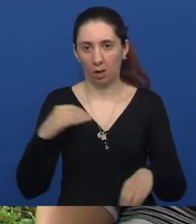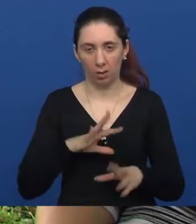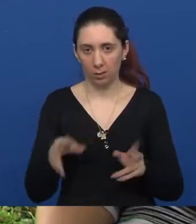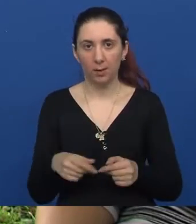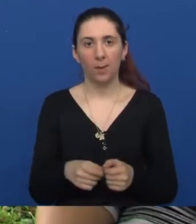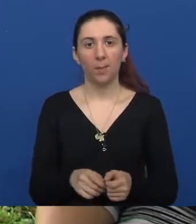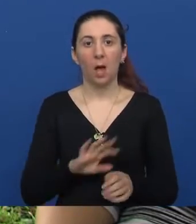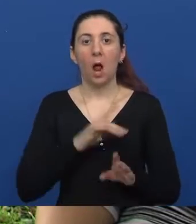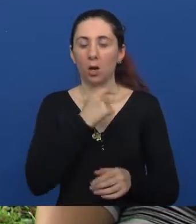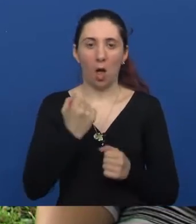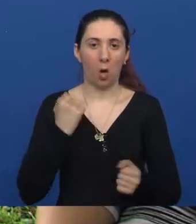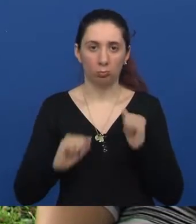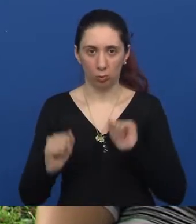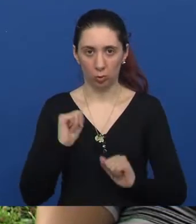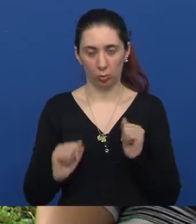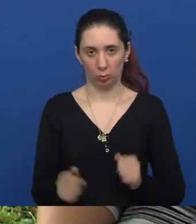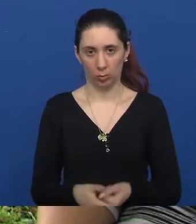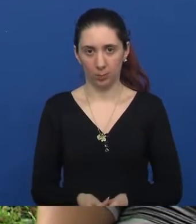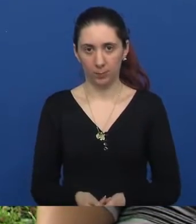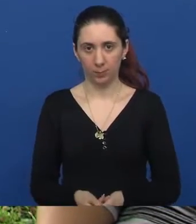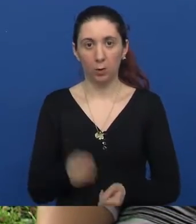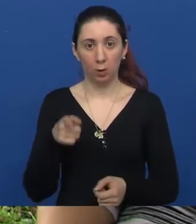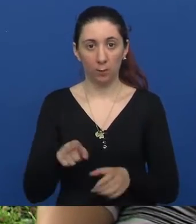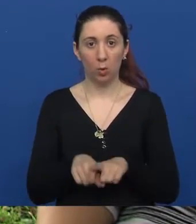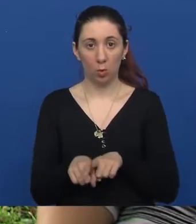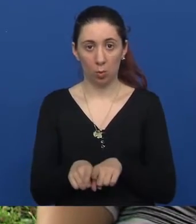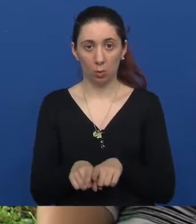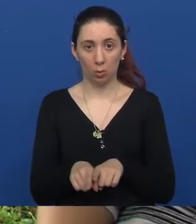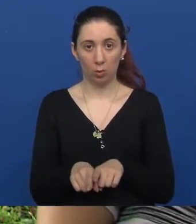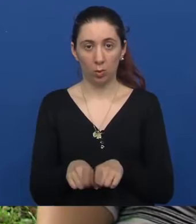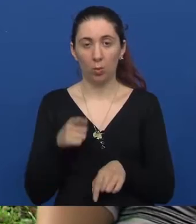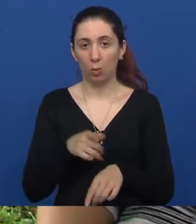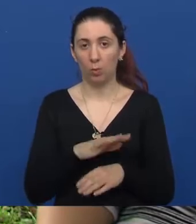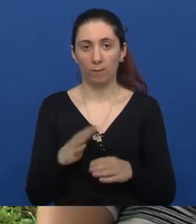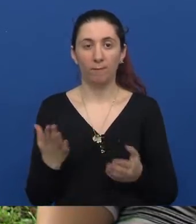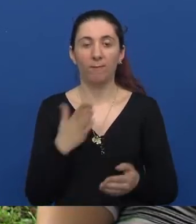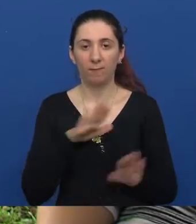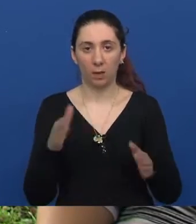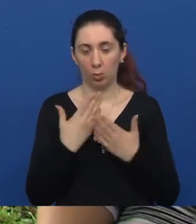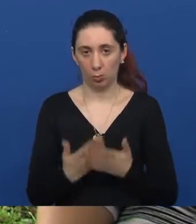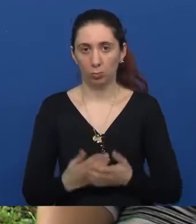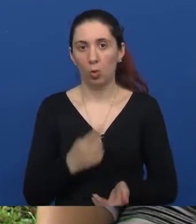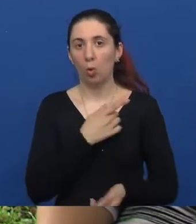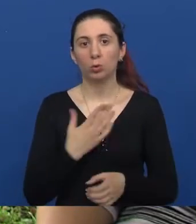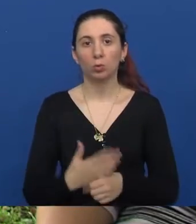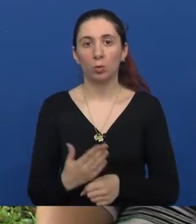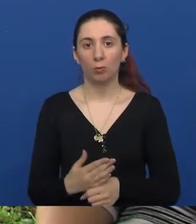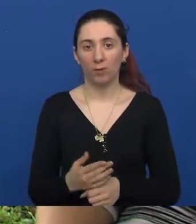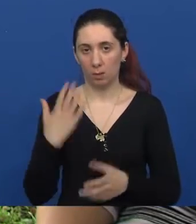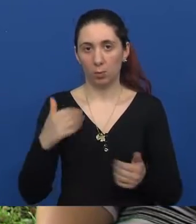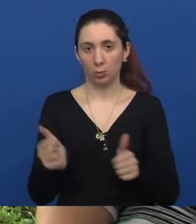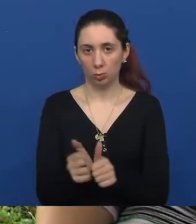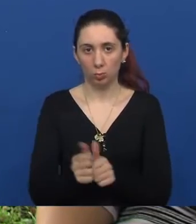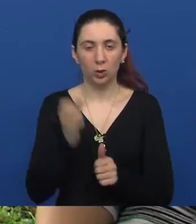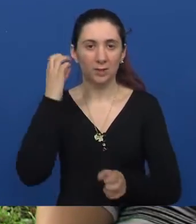stvarno su se trudili. I tvoji roditelji zapravo tu zaslužuju velike potvore? Naravno, da. Oni su uvijek bili uz mene i